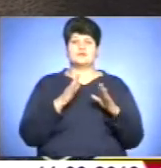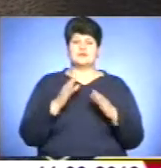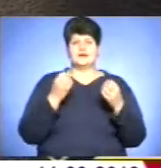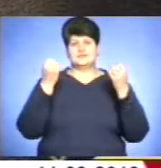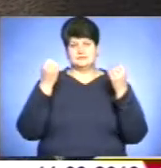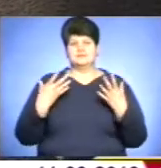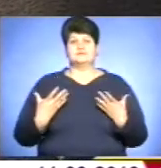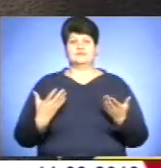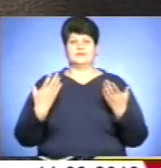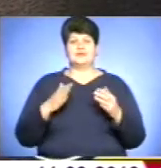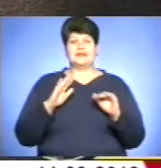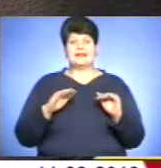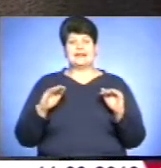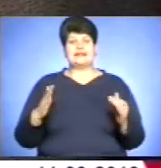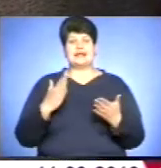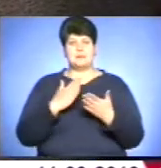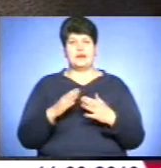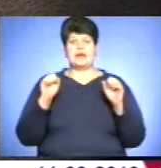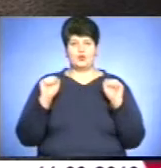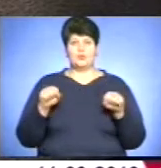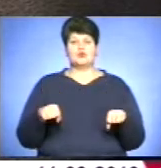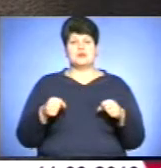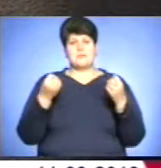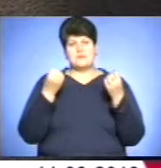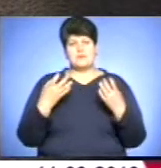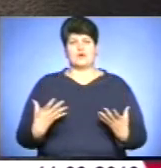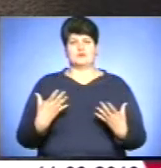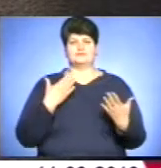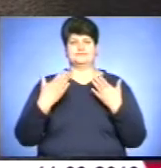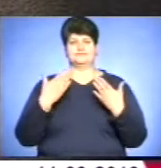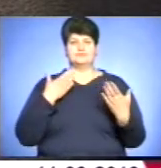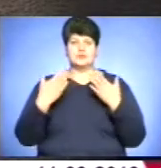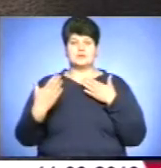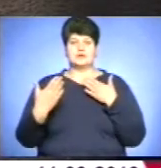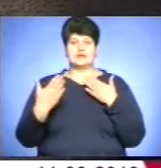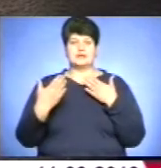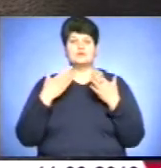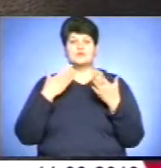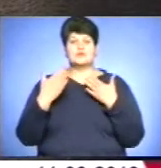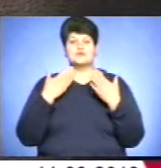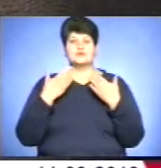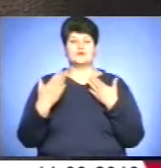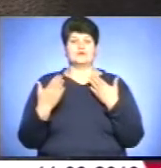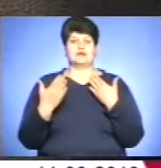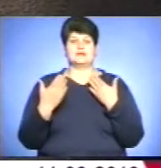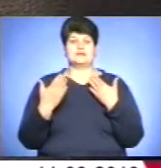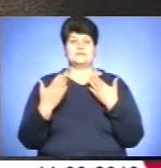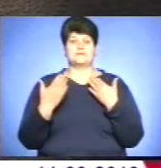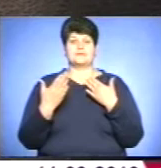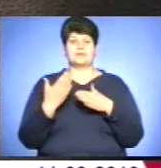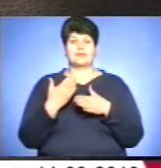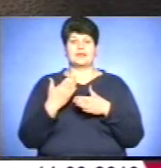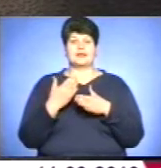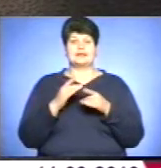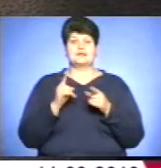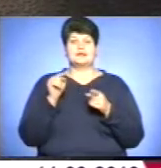вимушена, діти мають можливість просто поспілкуватися. І поспілкуватися по частини